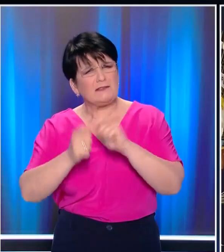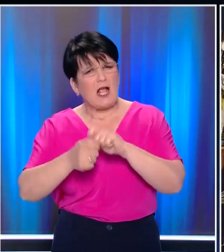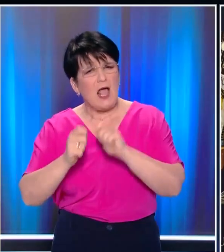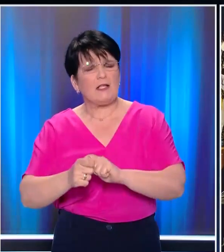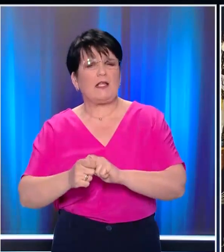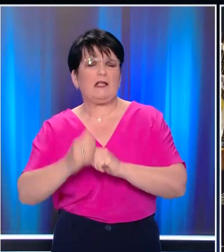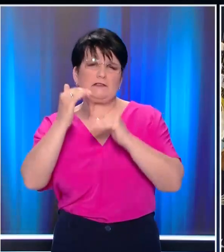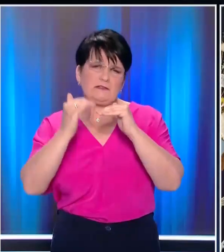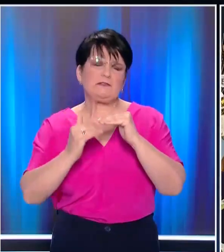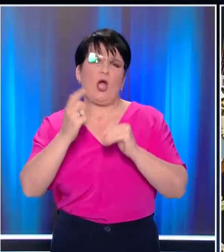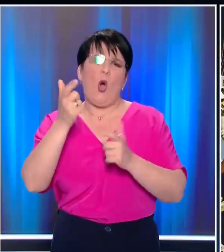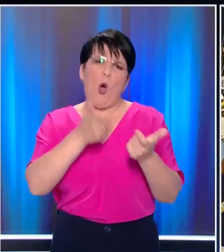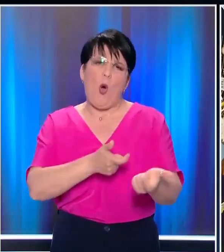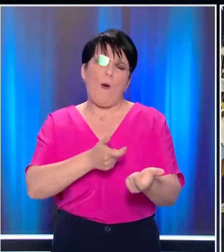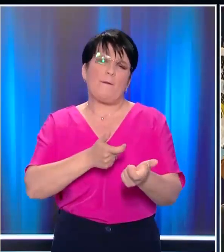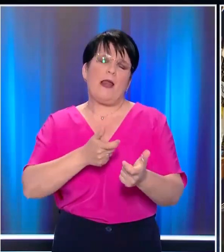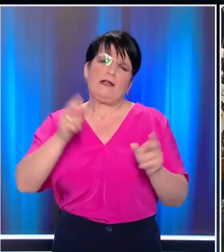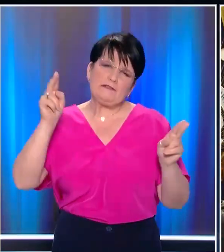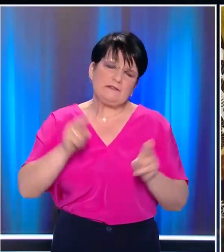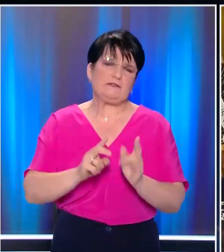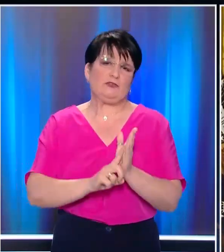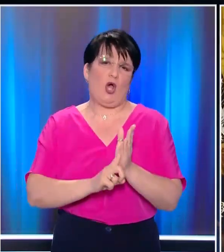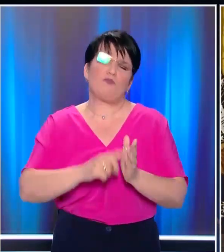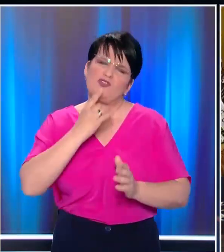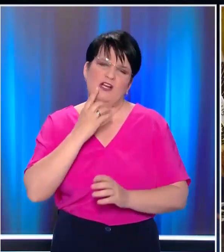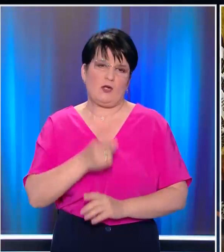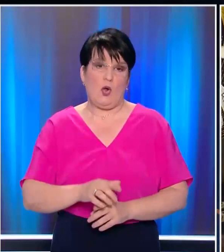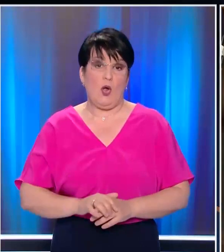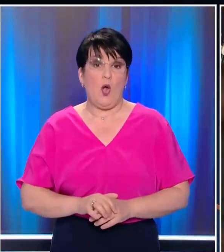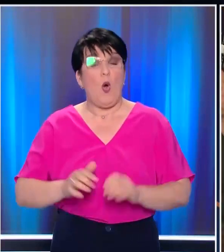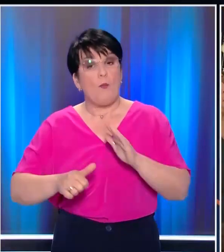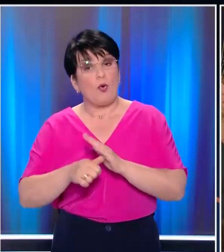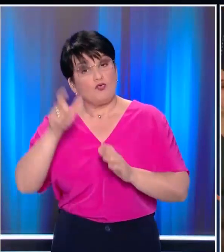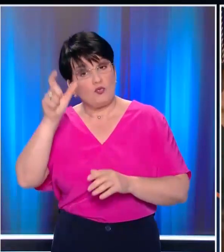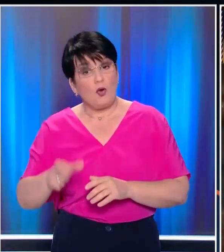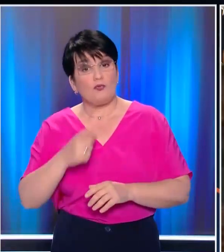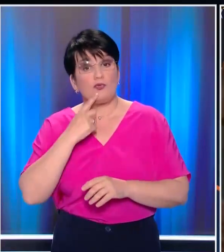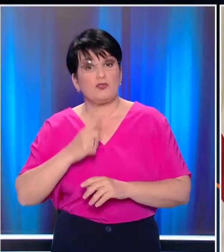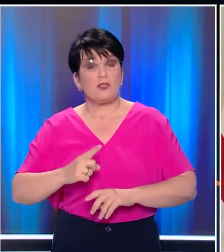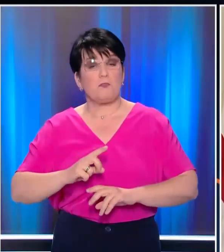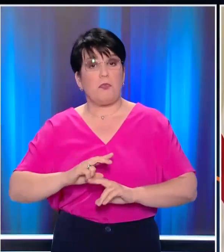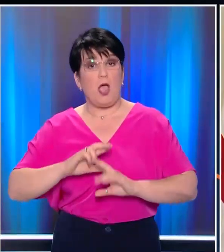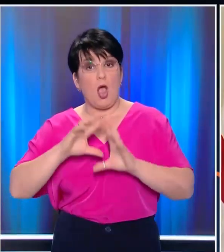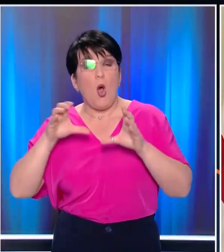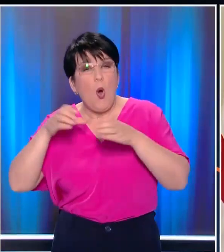Ο πρόεδρος των ΗΠΑ κάνει σαφή αναφορά στο λόμπι των όπλων που παραμένει κυρίαρχο